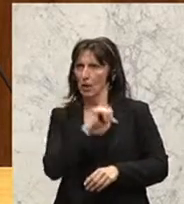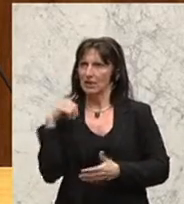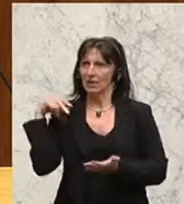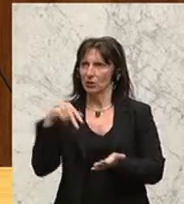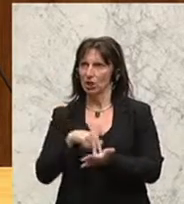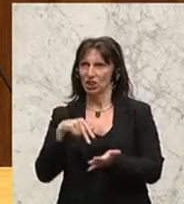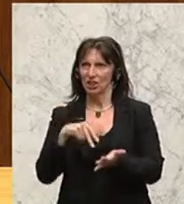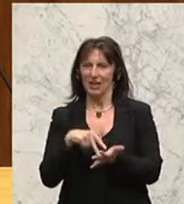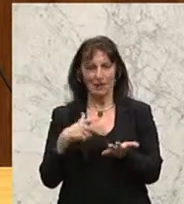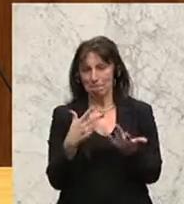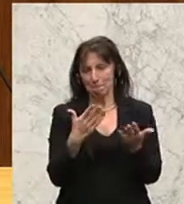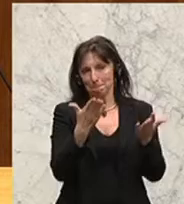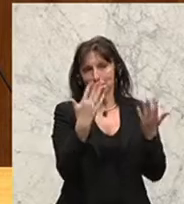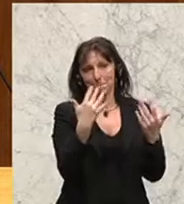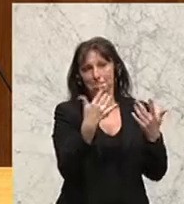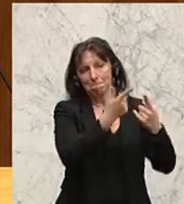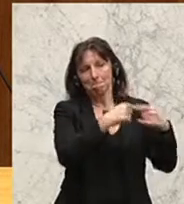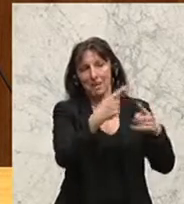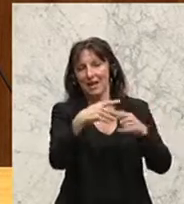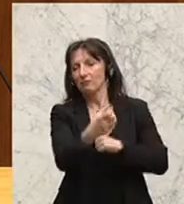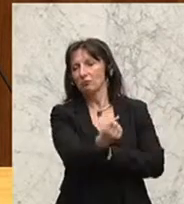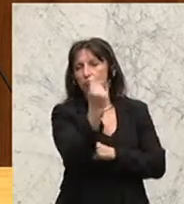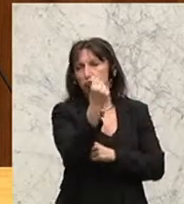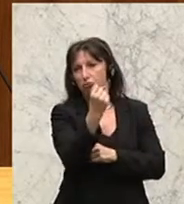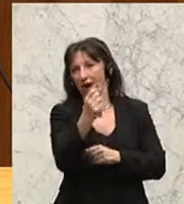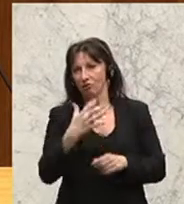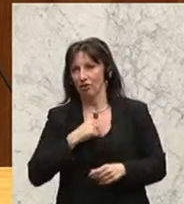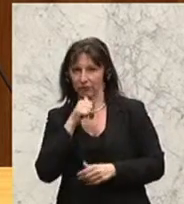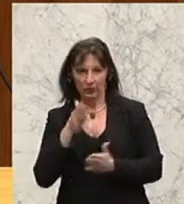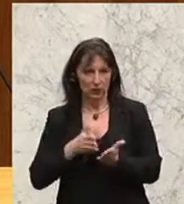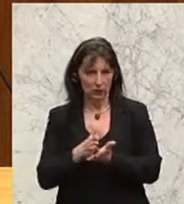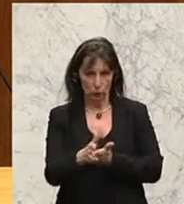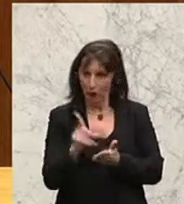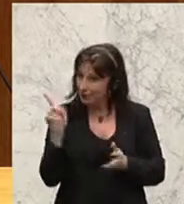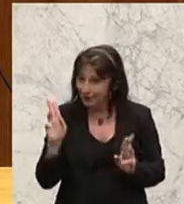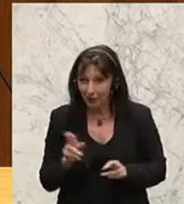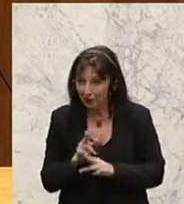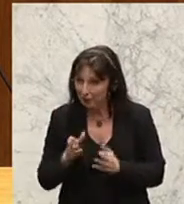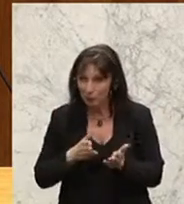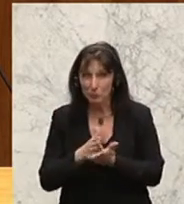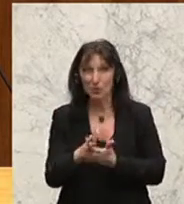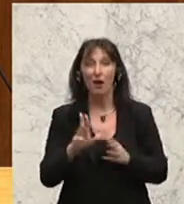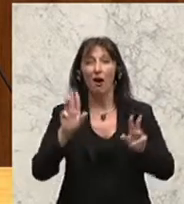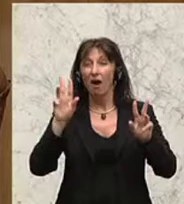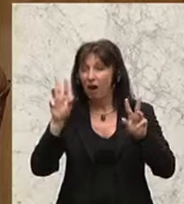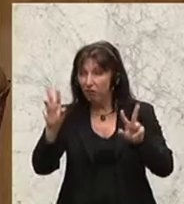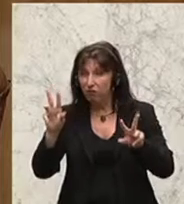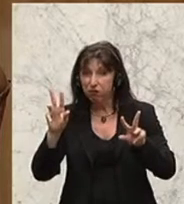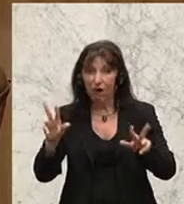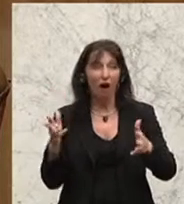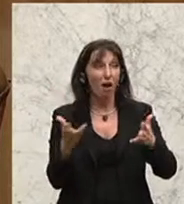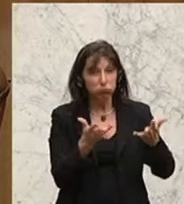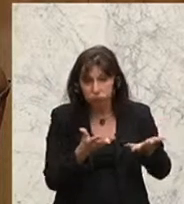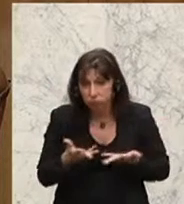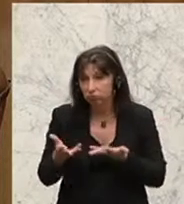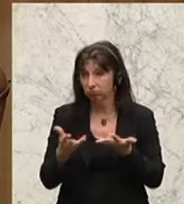führen. Genau das ist das Problem. Sie können es gegen die Länder nicht umsetzen. Sie sind in Wahrheit ohnmächtig. Sie